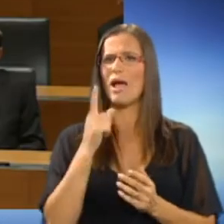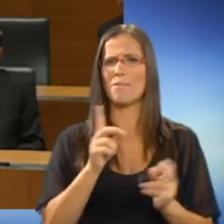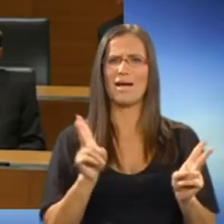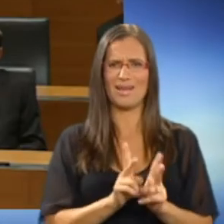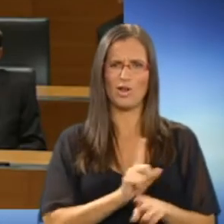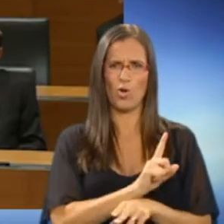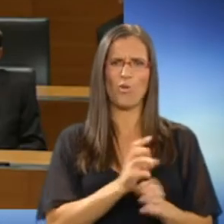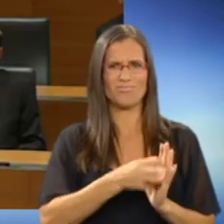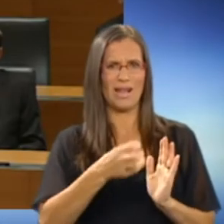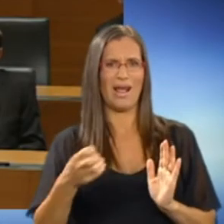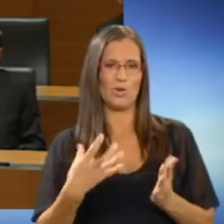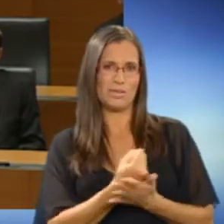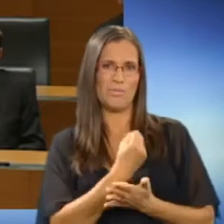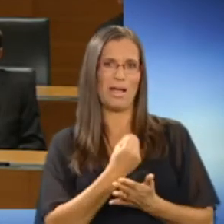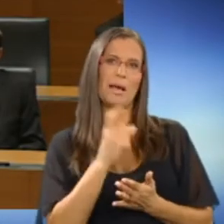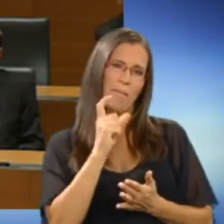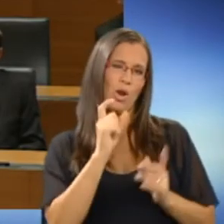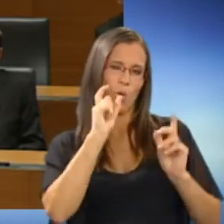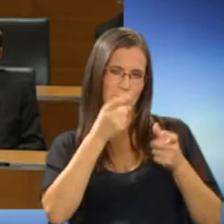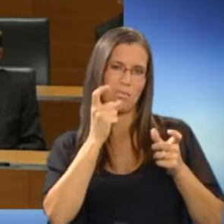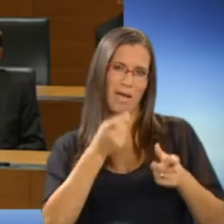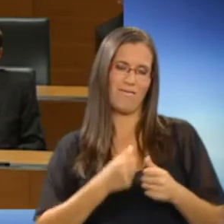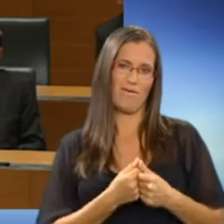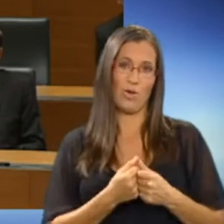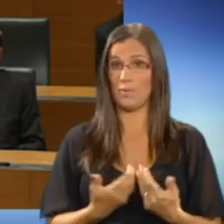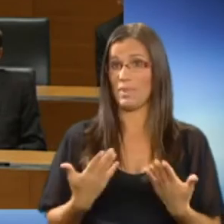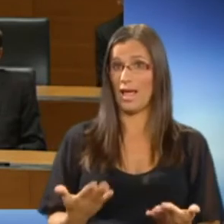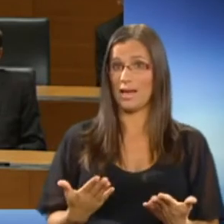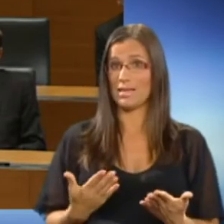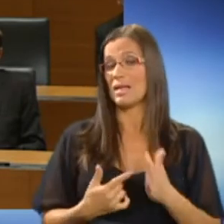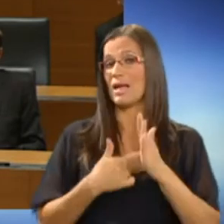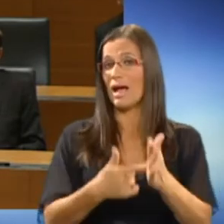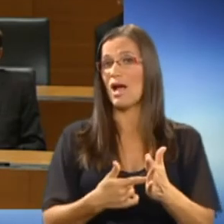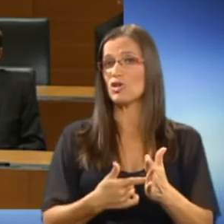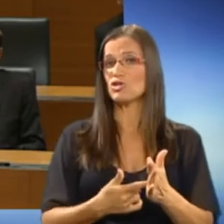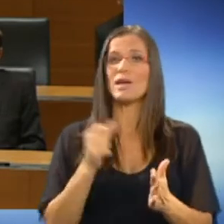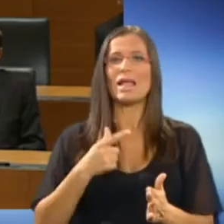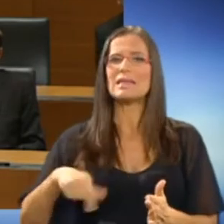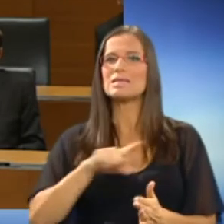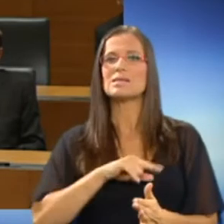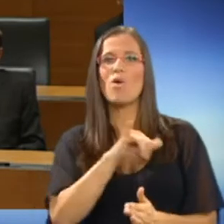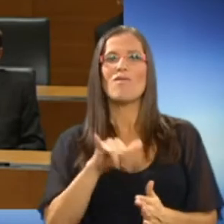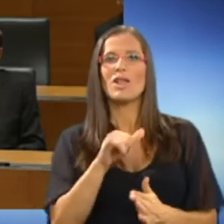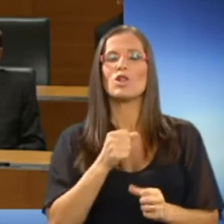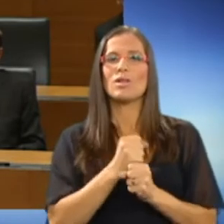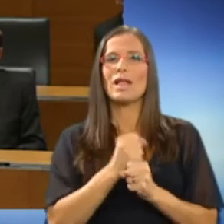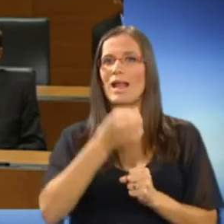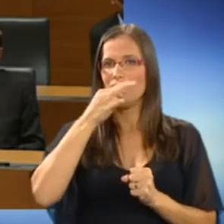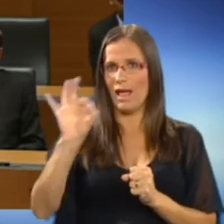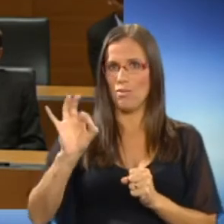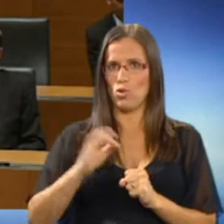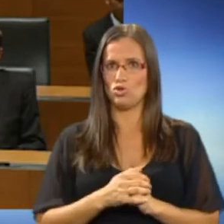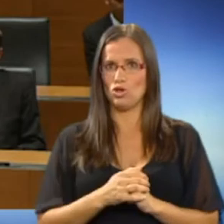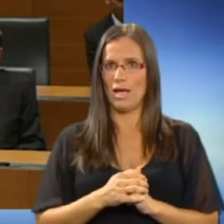kratkotrajen uspeh nas je nekoliko uspaval. Danes se izkazuje, da nismo vedno delali najbolje,